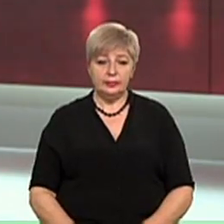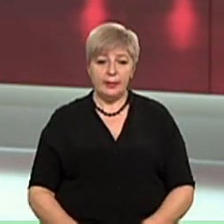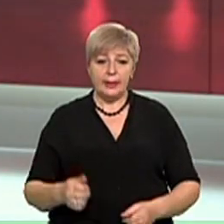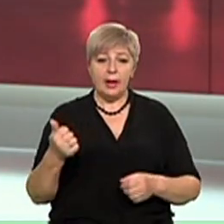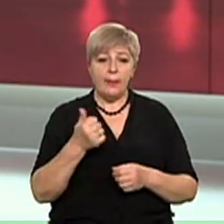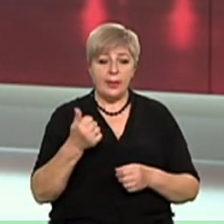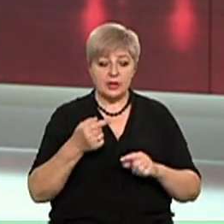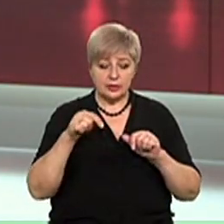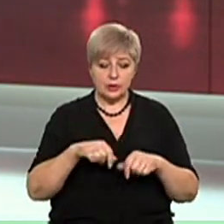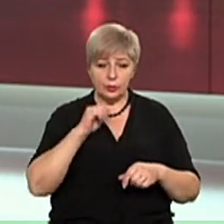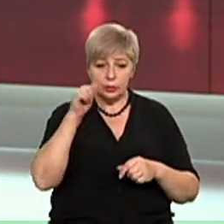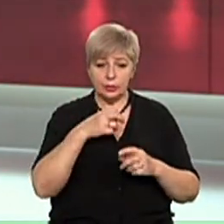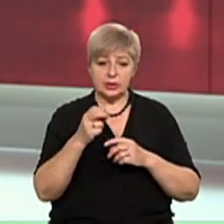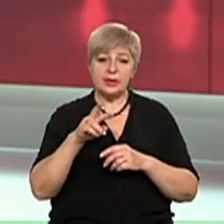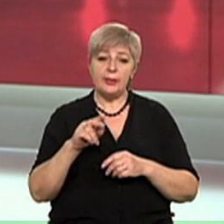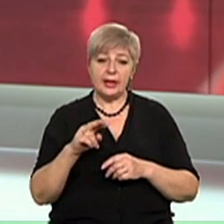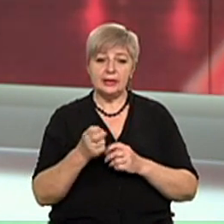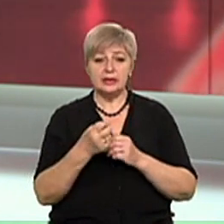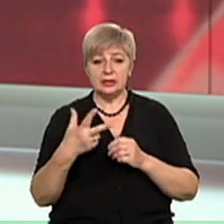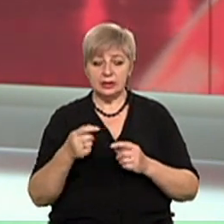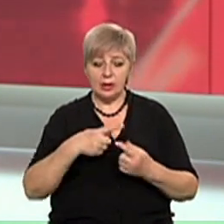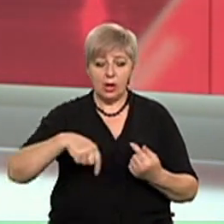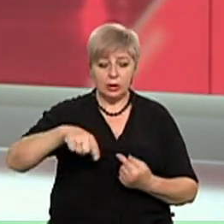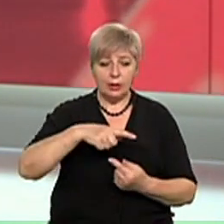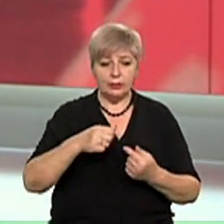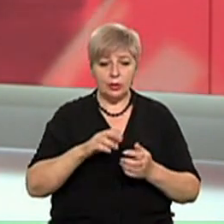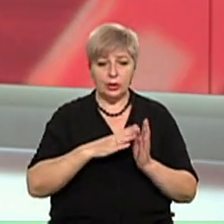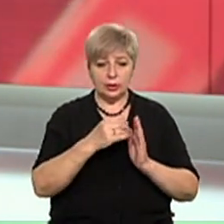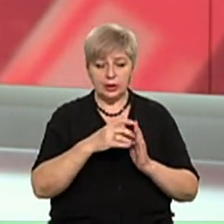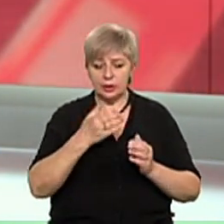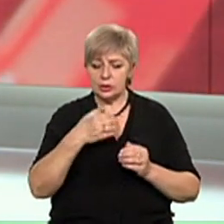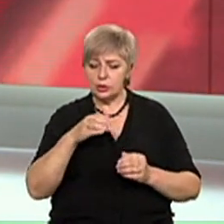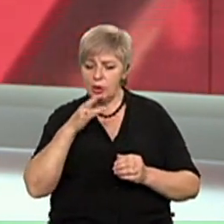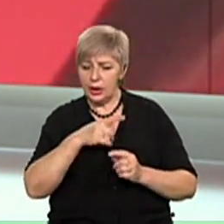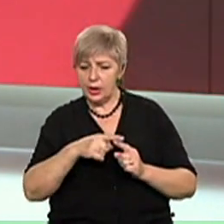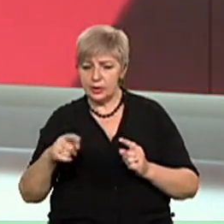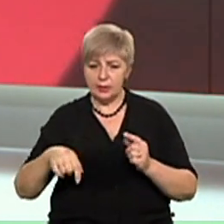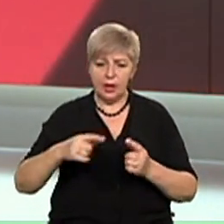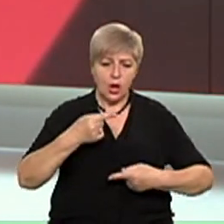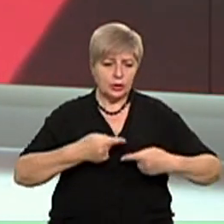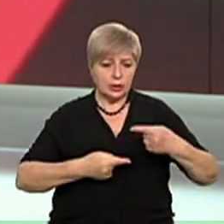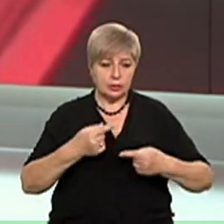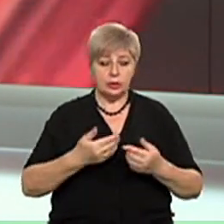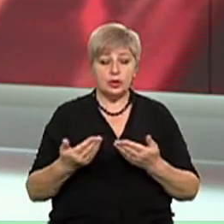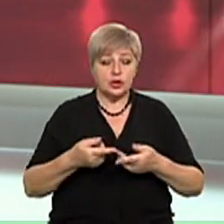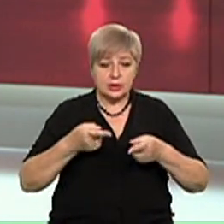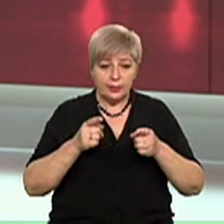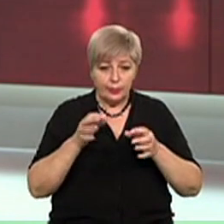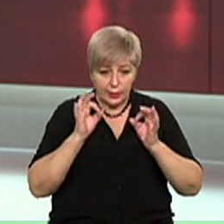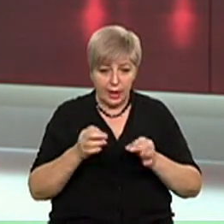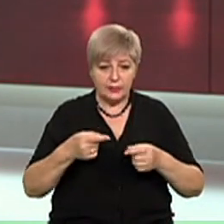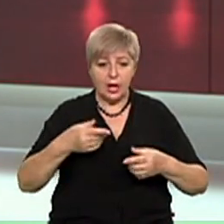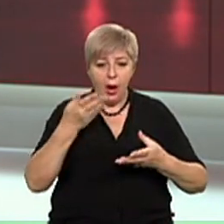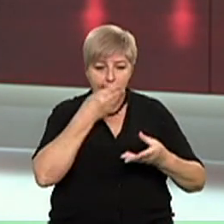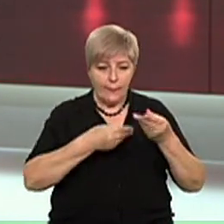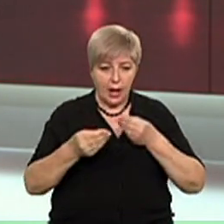Перша у цьому році п'ятниця, 13-те. Навколо дати з століттями точаться дискусії. Чи насправді вона магічна і несе невдачу?